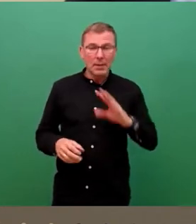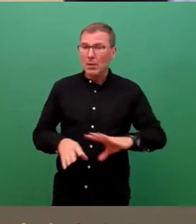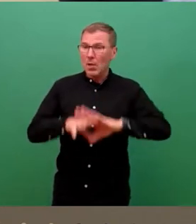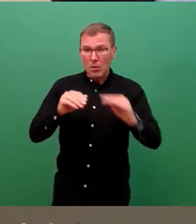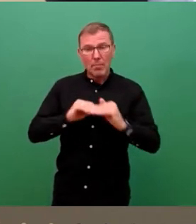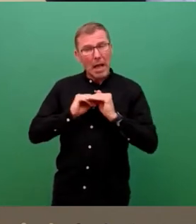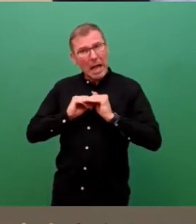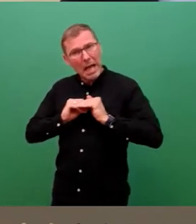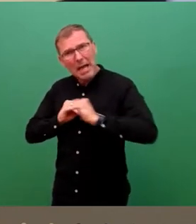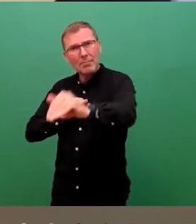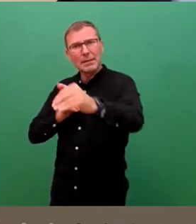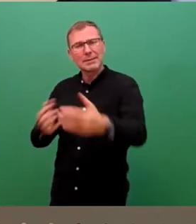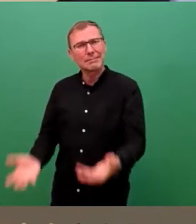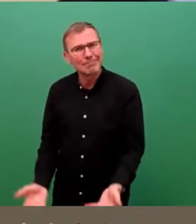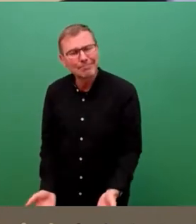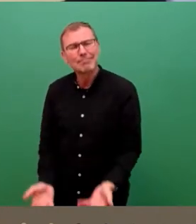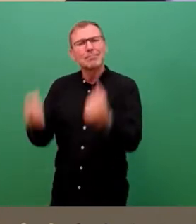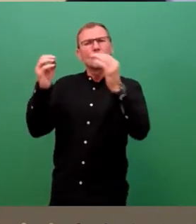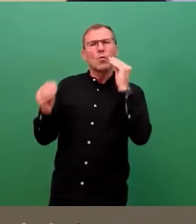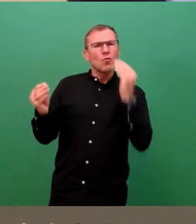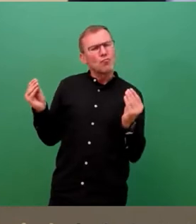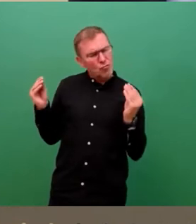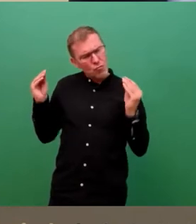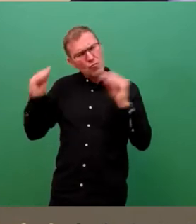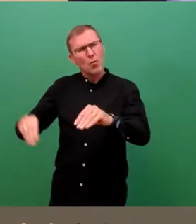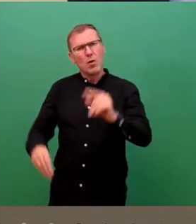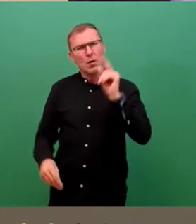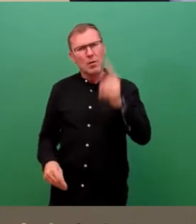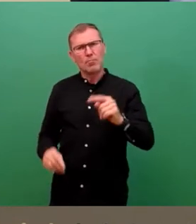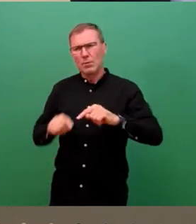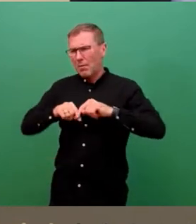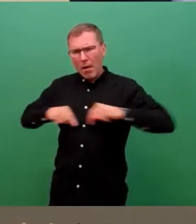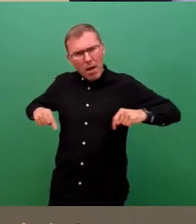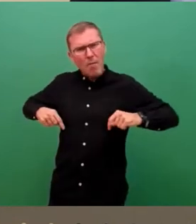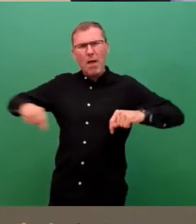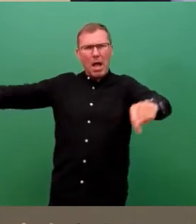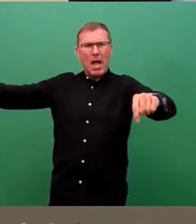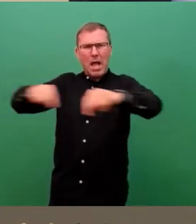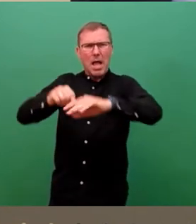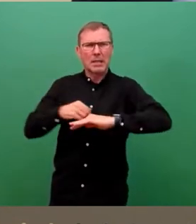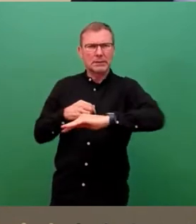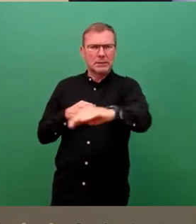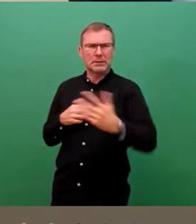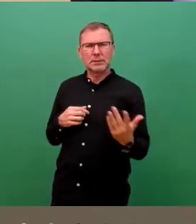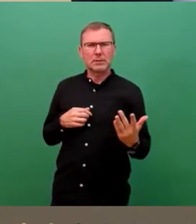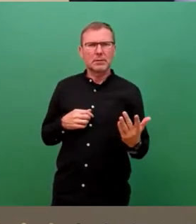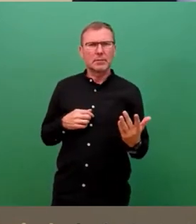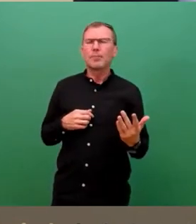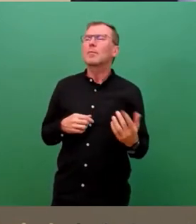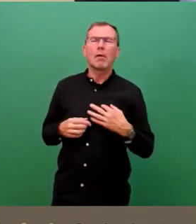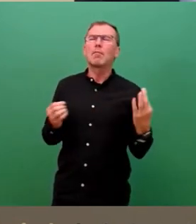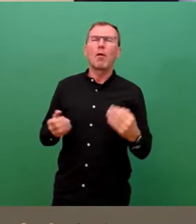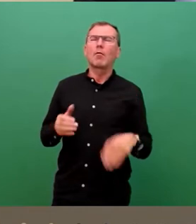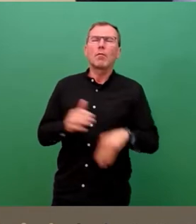-Wiederinstallation machen müssen, dann ist da erstmal ein kompletter Planungsprozess wieder